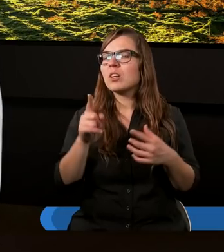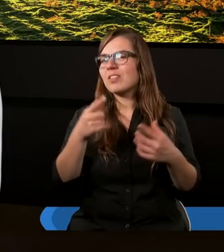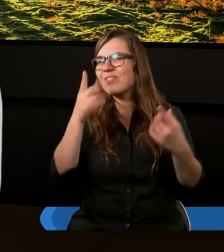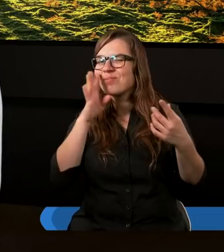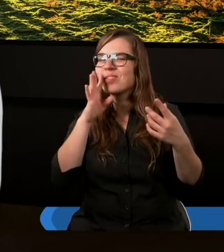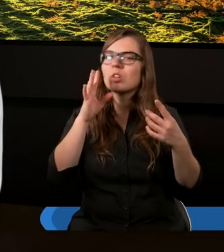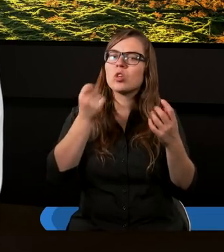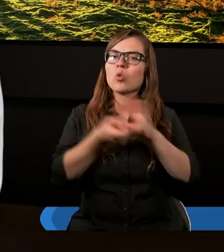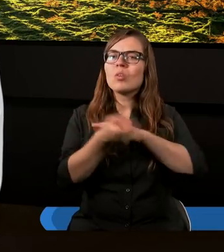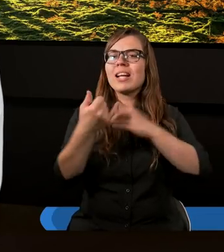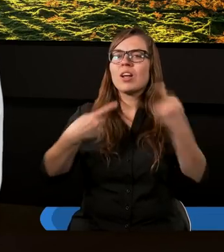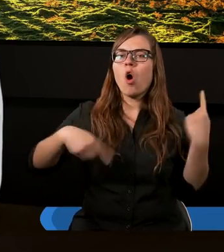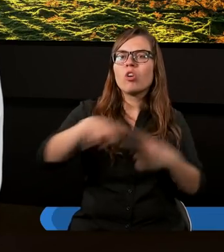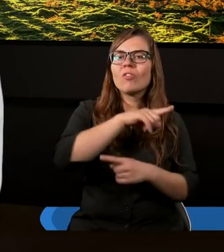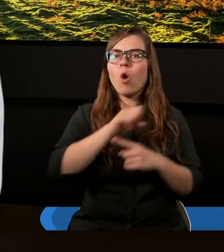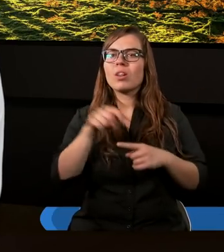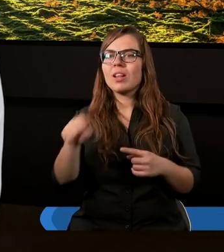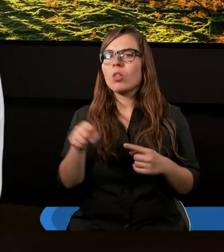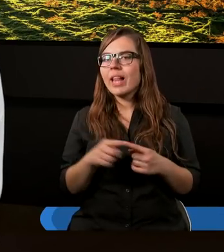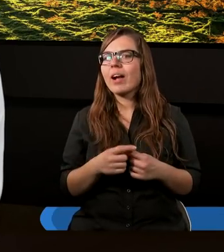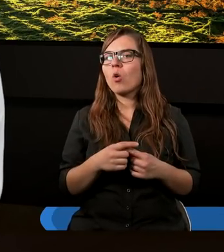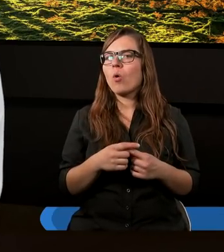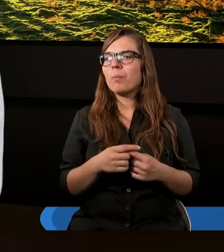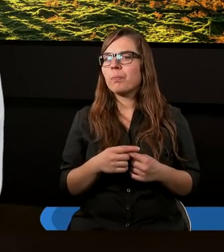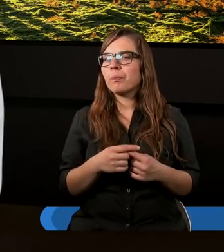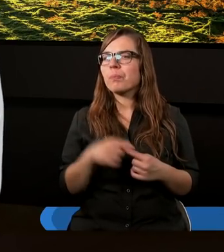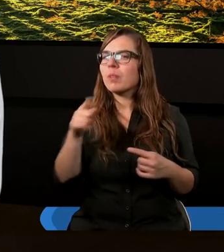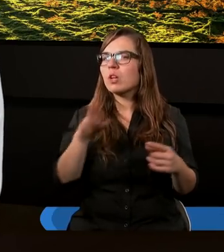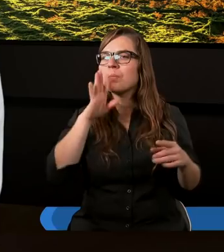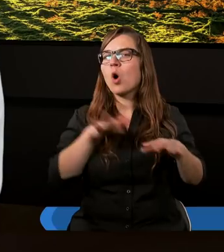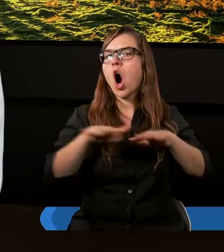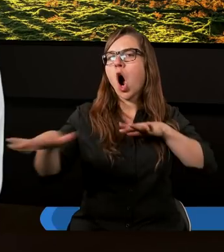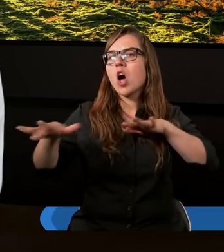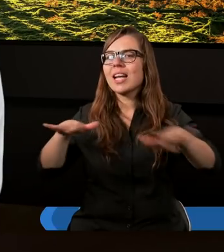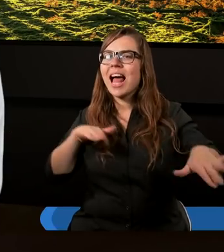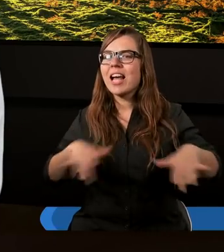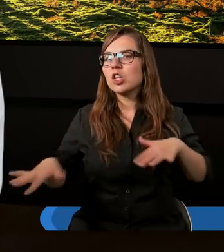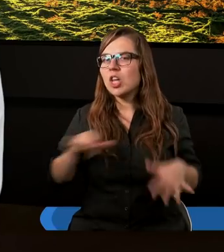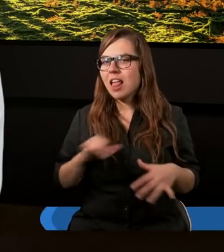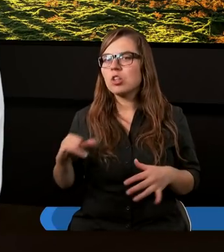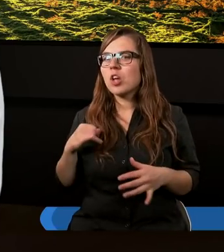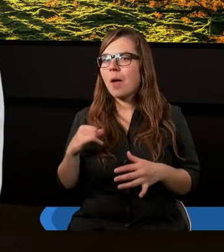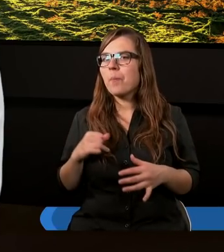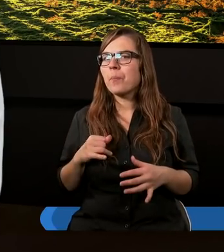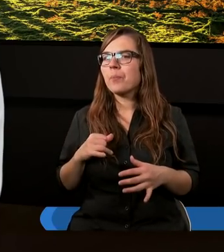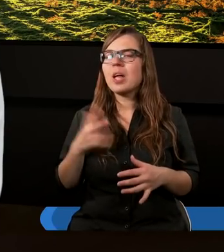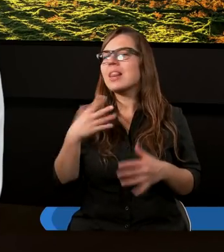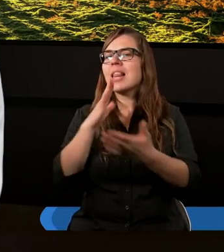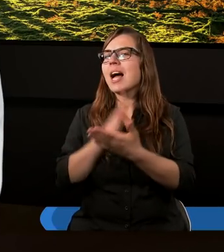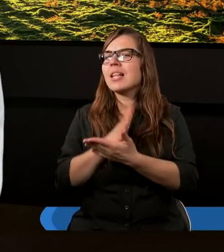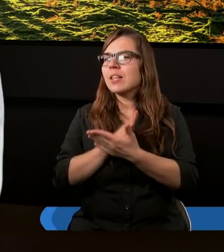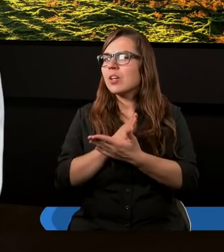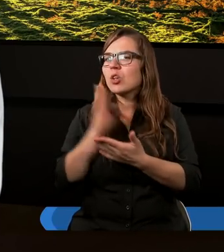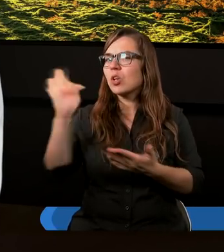odwrotny od tego. Bo Izraelici zupełnie się rozeszli. Ale ja tu widzę, że nie tylko